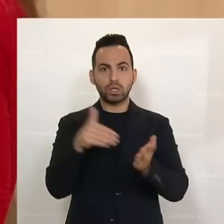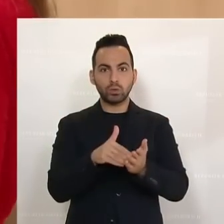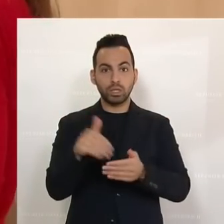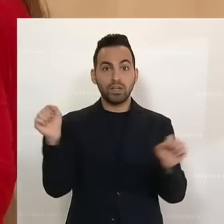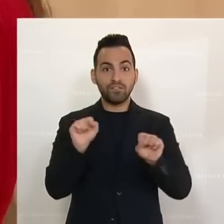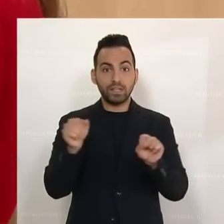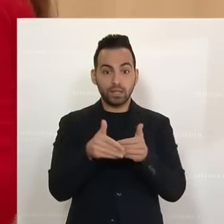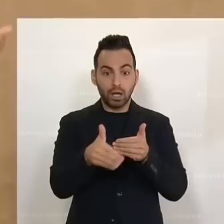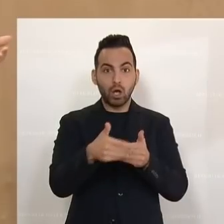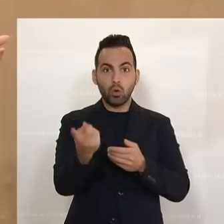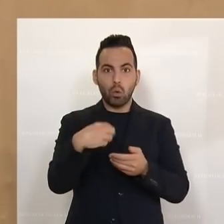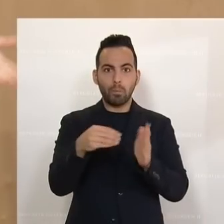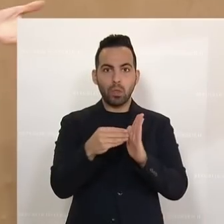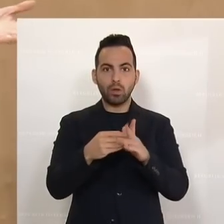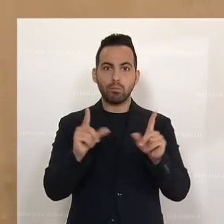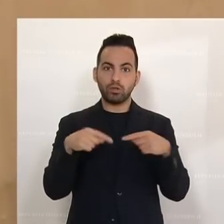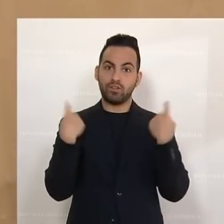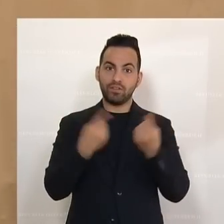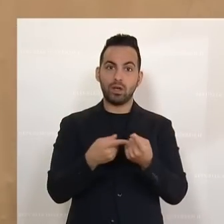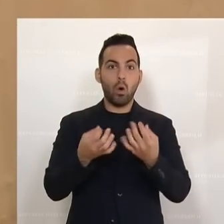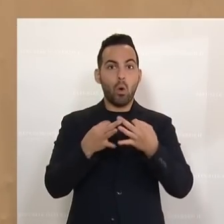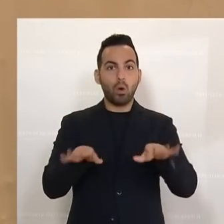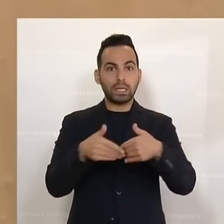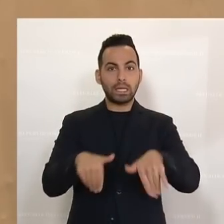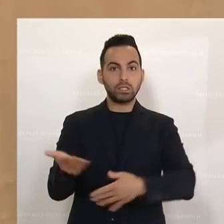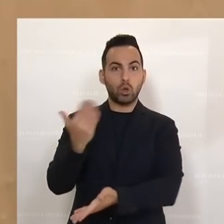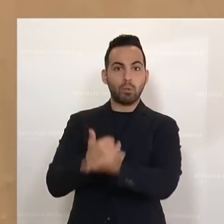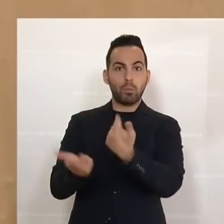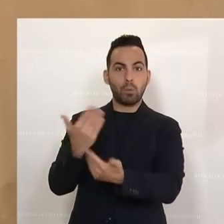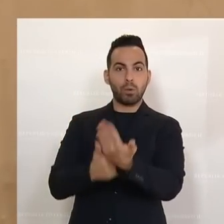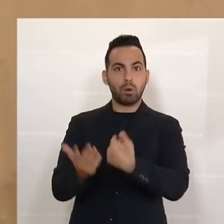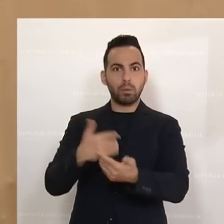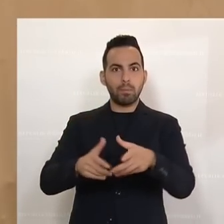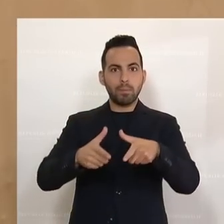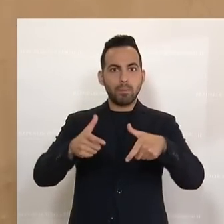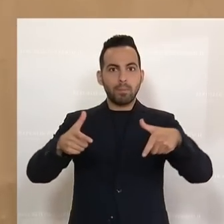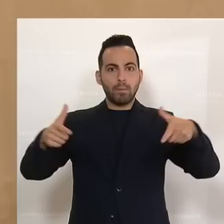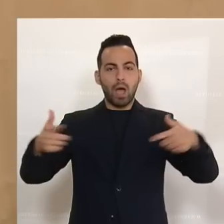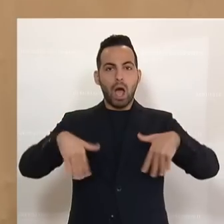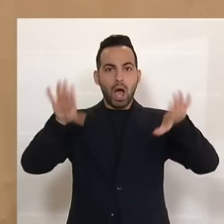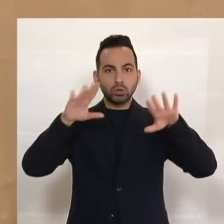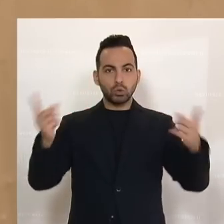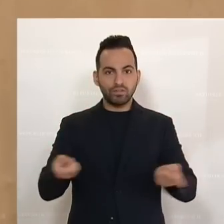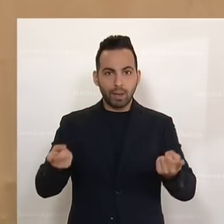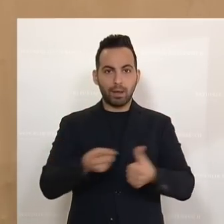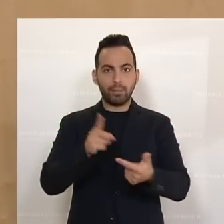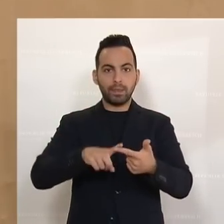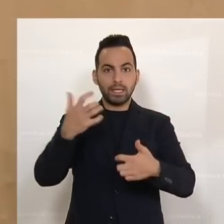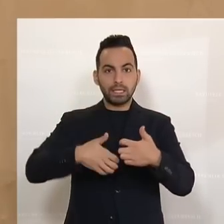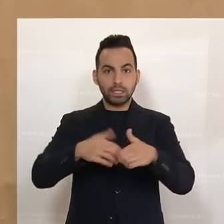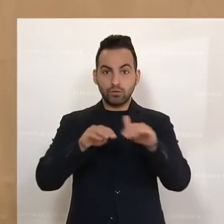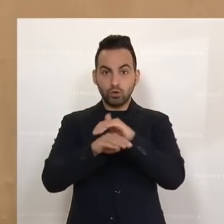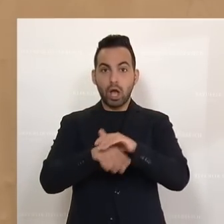aber erst. Und da wir erklärt haben, wir nehmen sie ohne Limits, wird es wahrscheinlich noch vieles mehr werden, sowohl bei dem Asylwerber als auch bei den Kriegsflüchtigen.